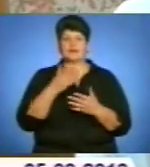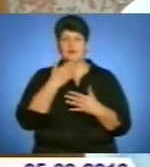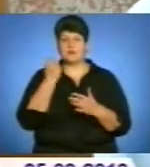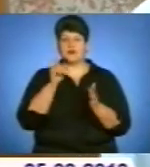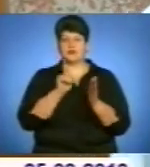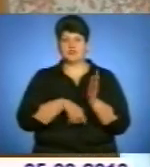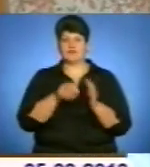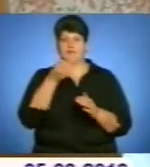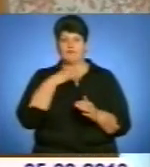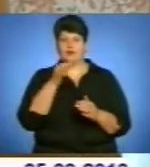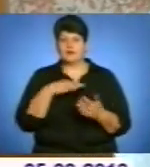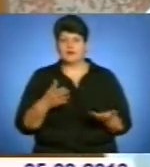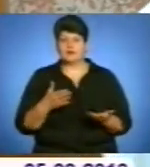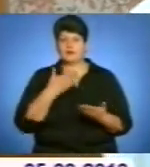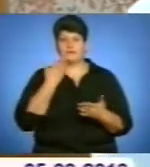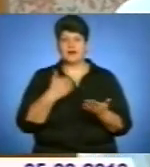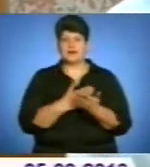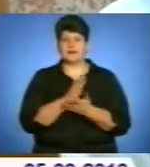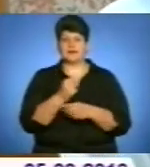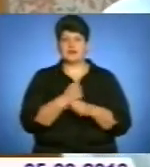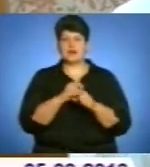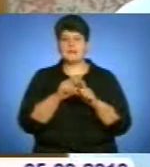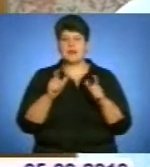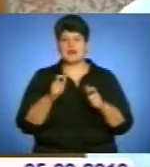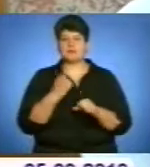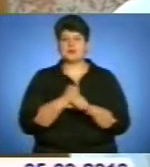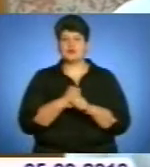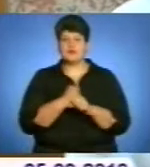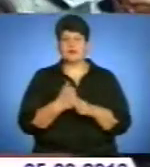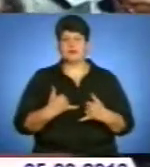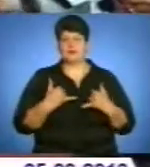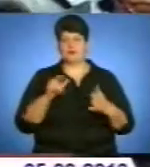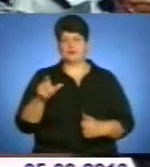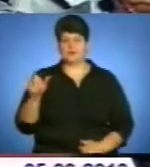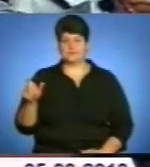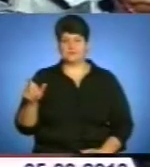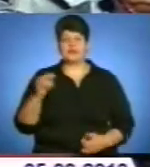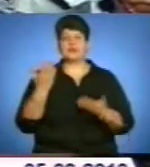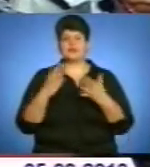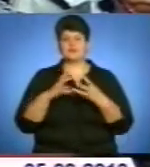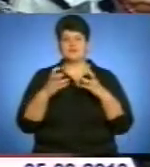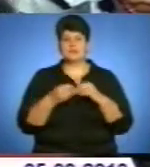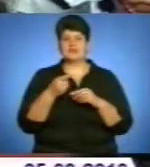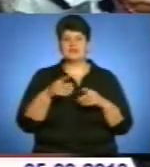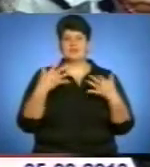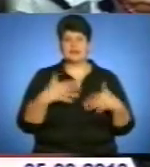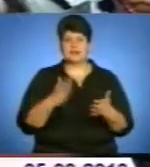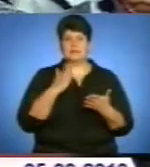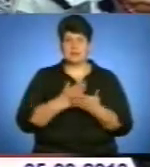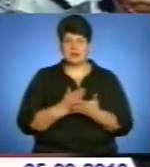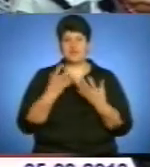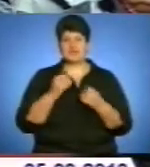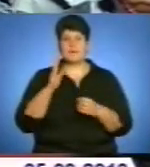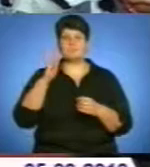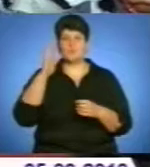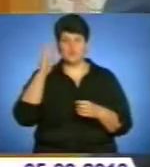дешевих, відповідно, якісних аптек, які би працювали на громаду. Якщо підсумувати ті втрати, які маємо і які ще